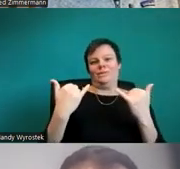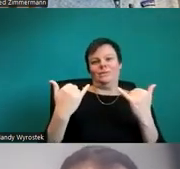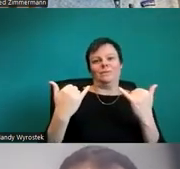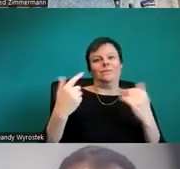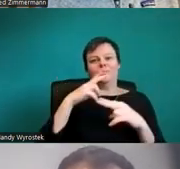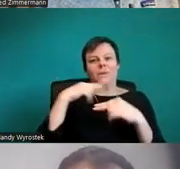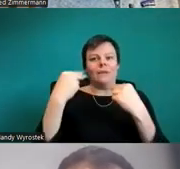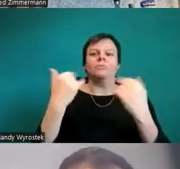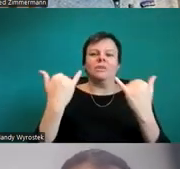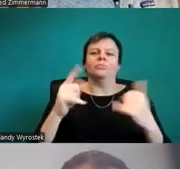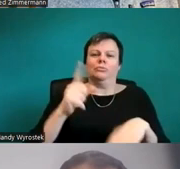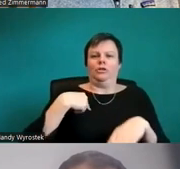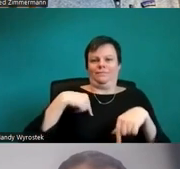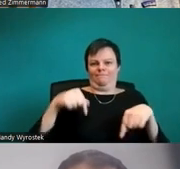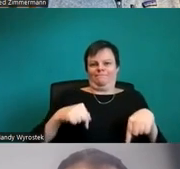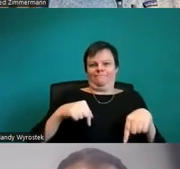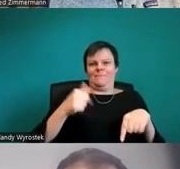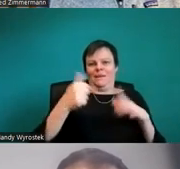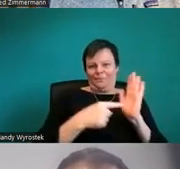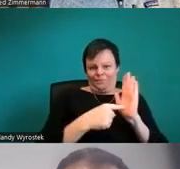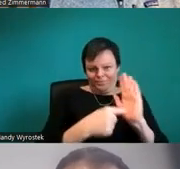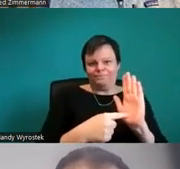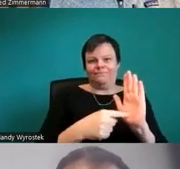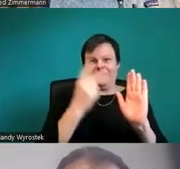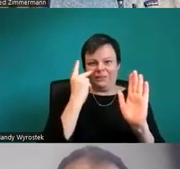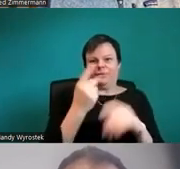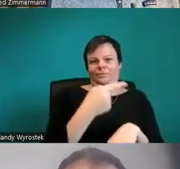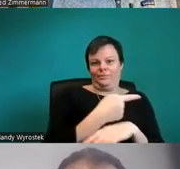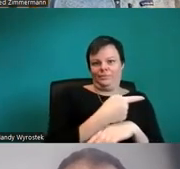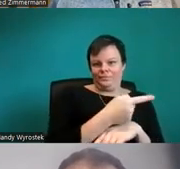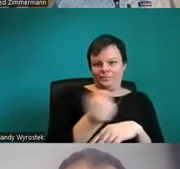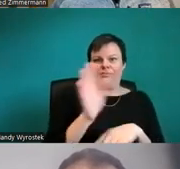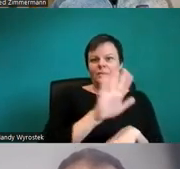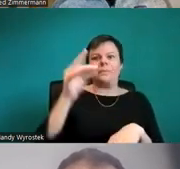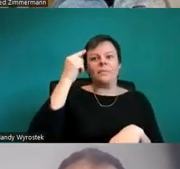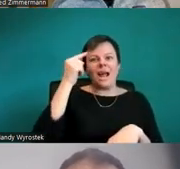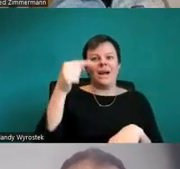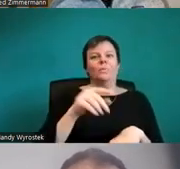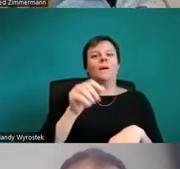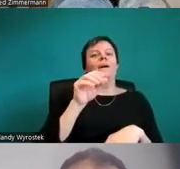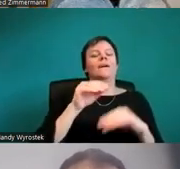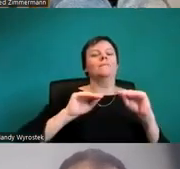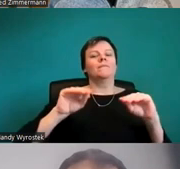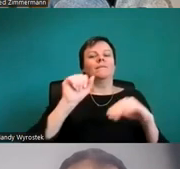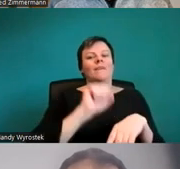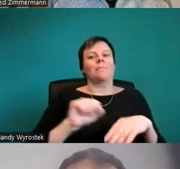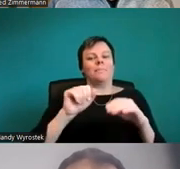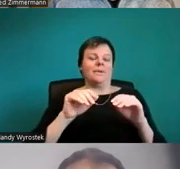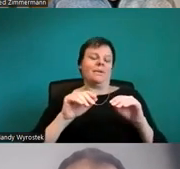Link, dass Sie Ihre Meinung zu diesem Webinar auch uns mitteilen, genau die